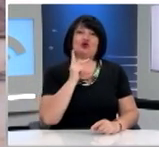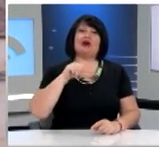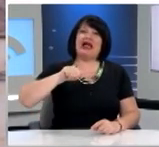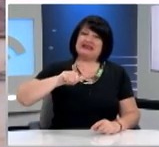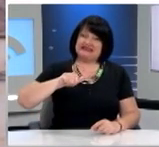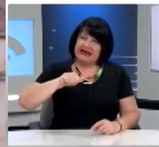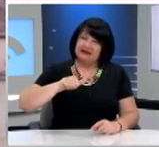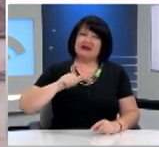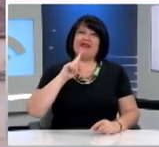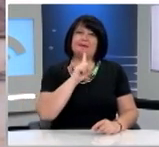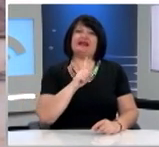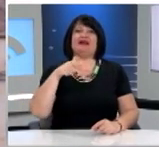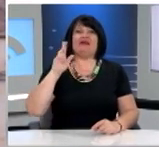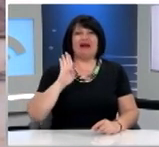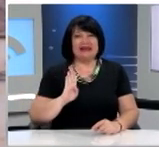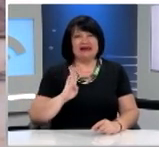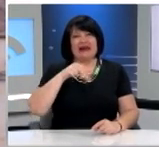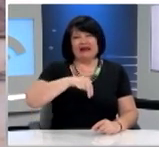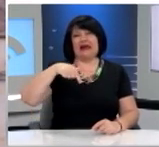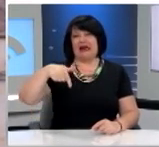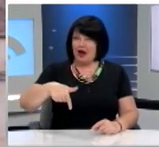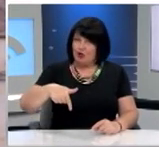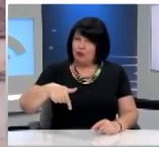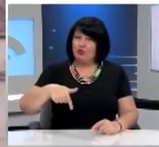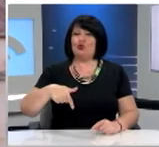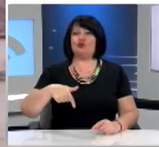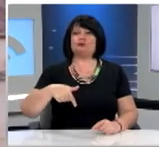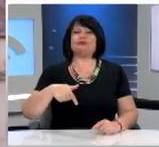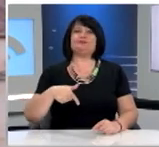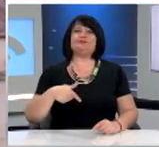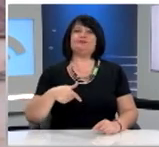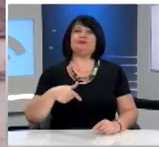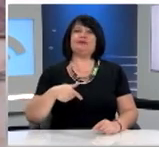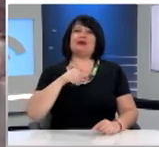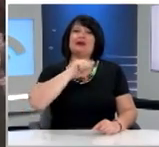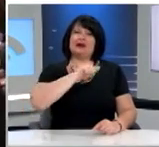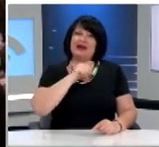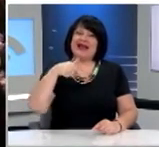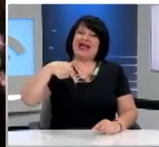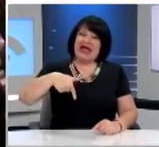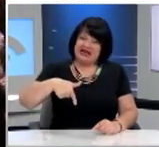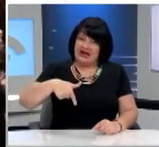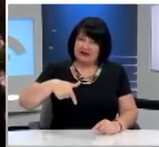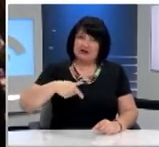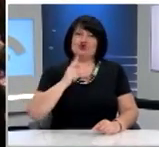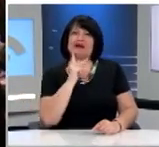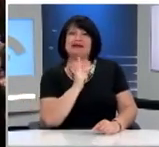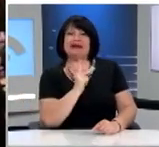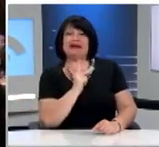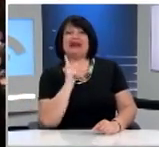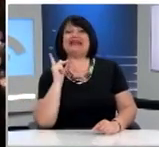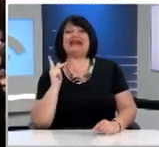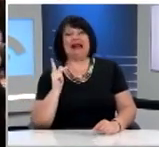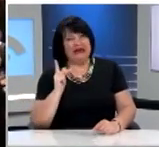Αρσένη Δημήτρη Βαγενά, Νάντια Γεννακοπούλου Αναστασία Γκαρά Και Κωνσταντίνο